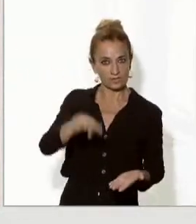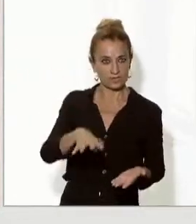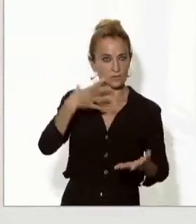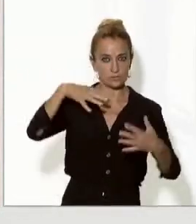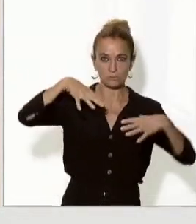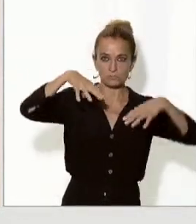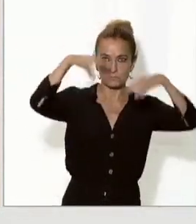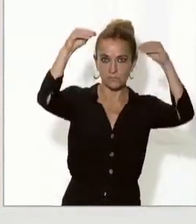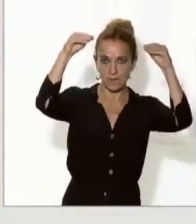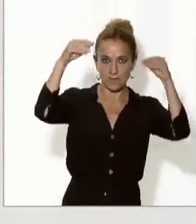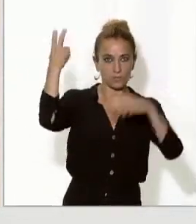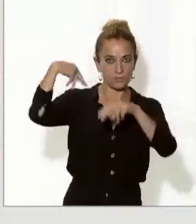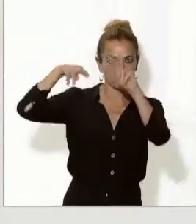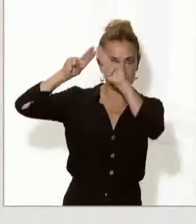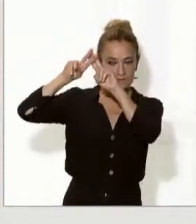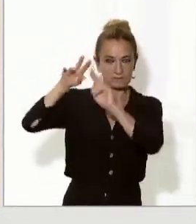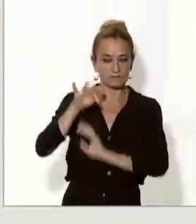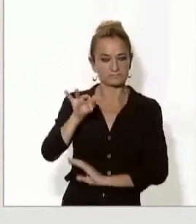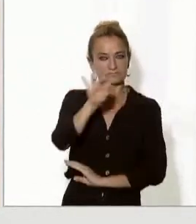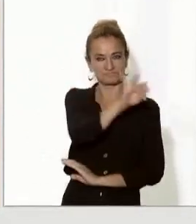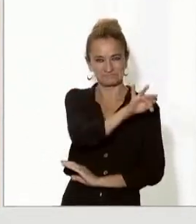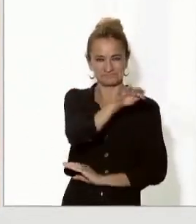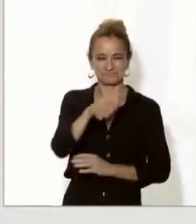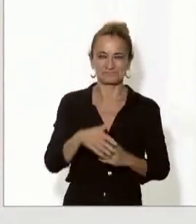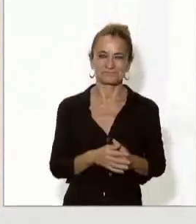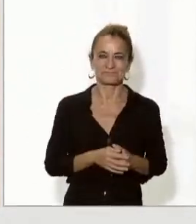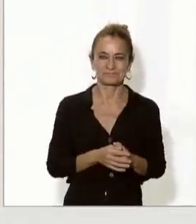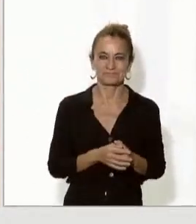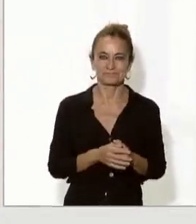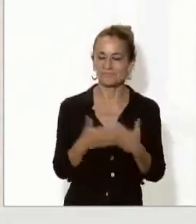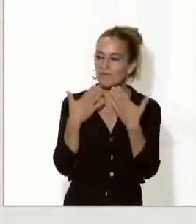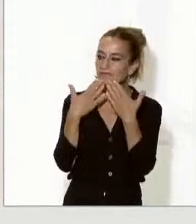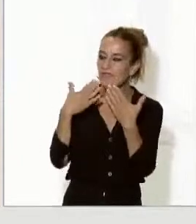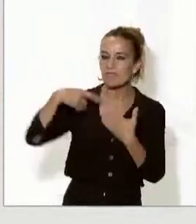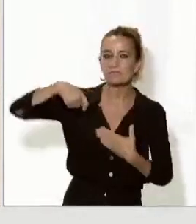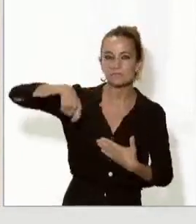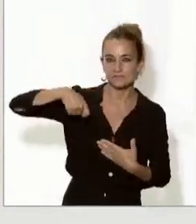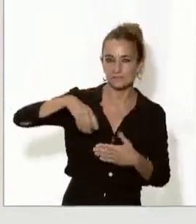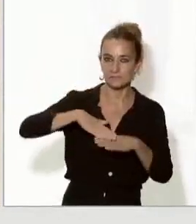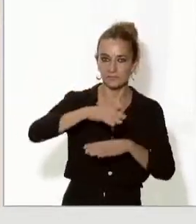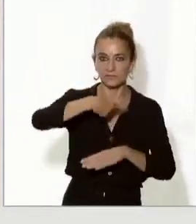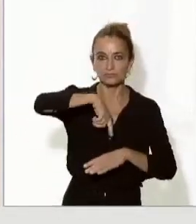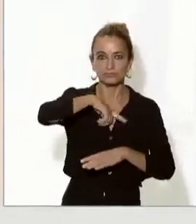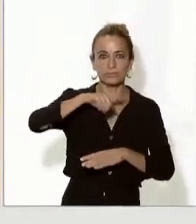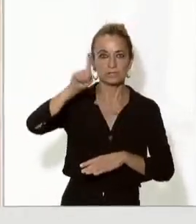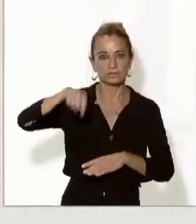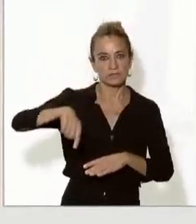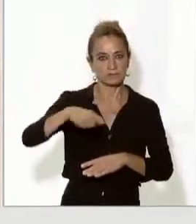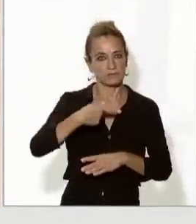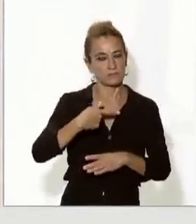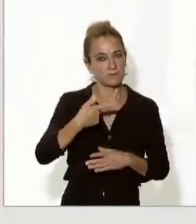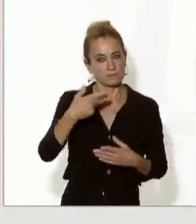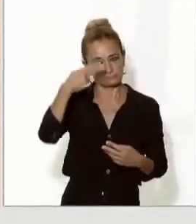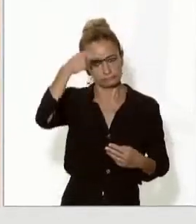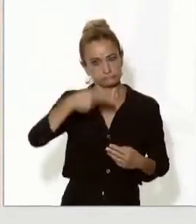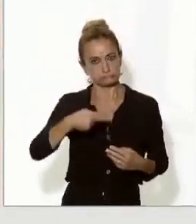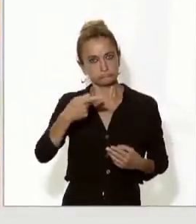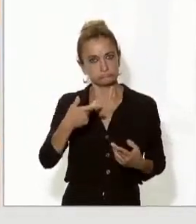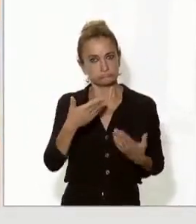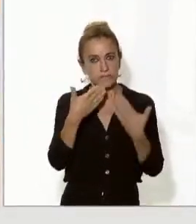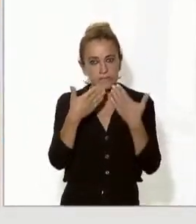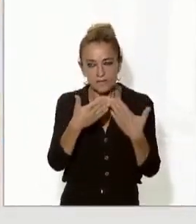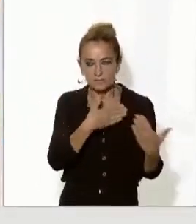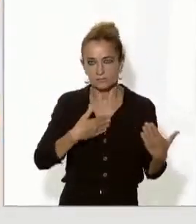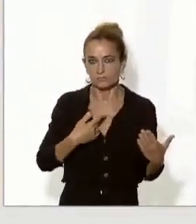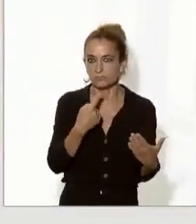i aquí cedeixo la paraula. Cap de govern. Moltes gràcies, president. És per nosaltres també un gran honor i estem molt agraïts